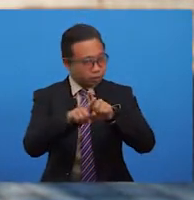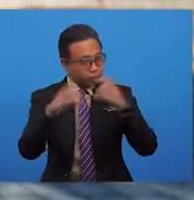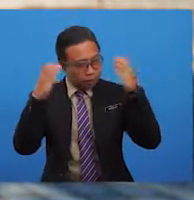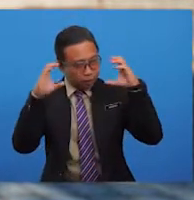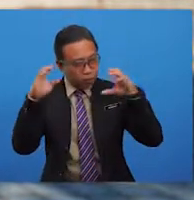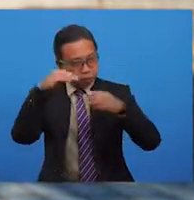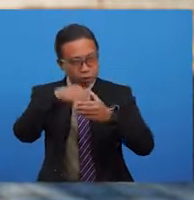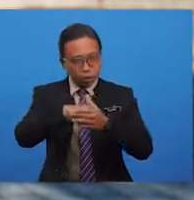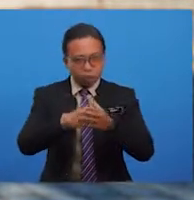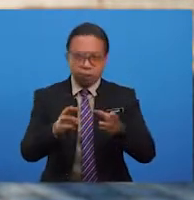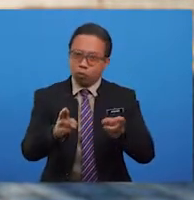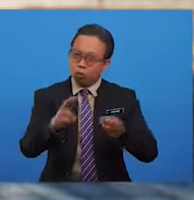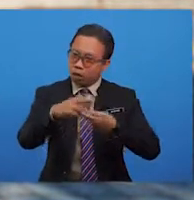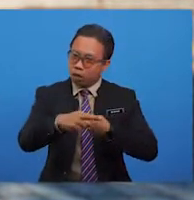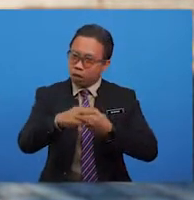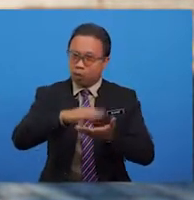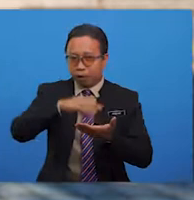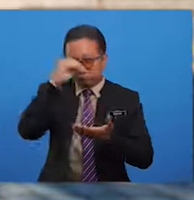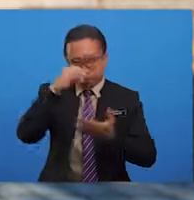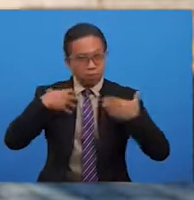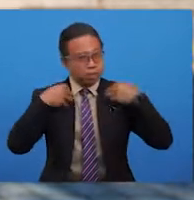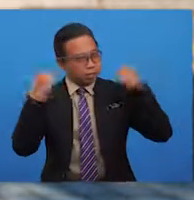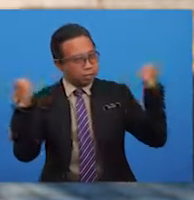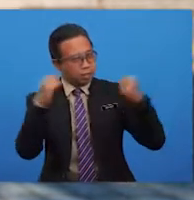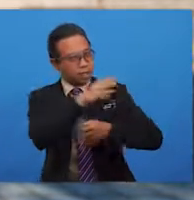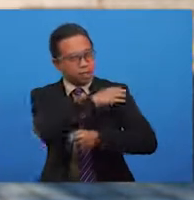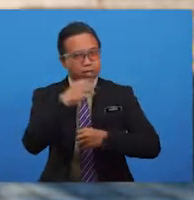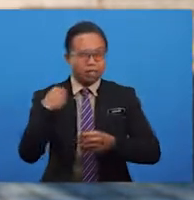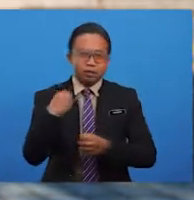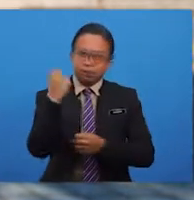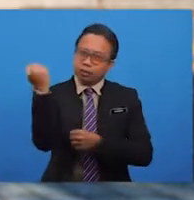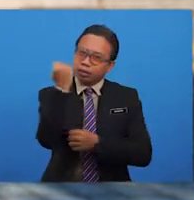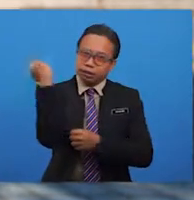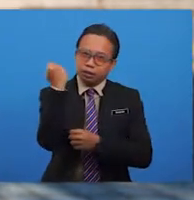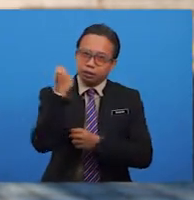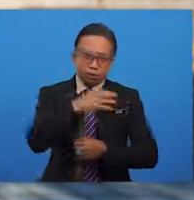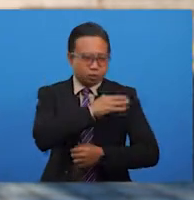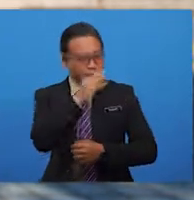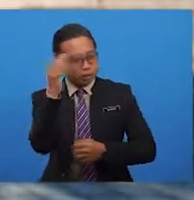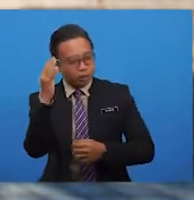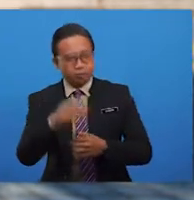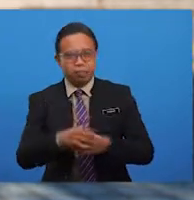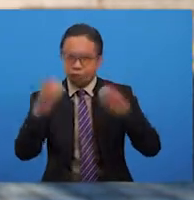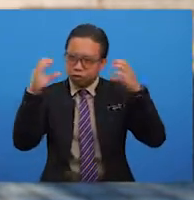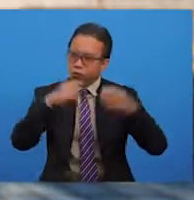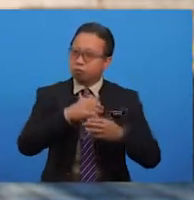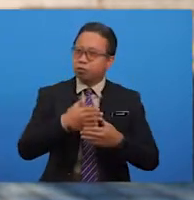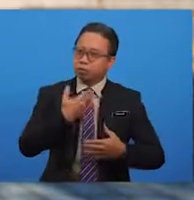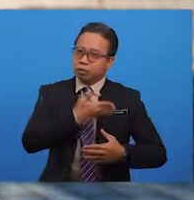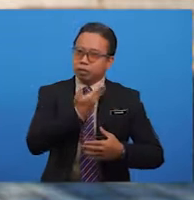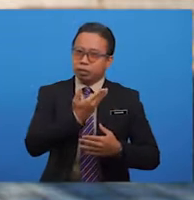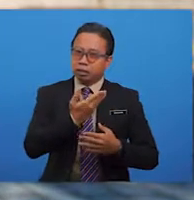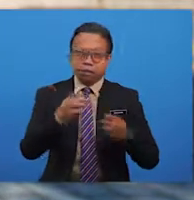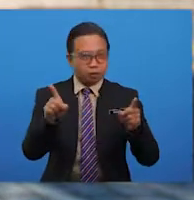cikgu dalam ruang pembelajaran ini sehat dan sentiasa bersemangat. Cikgu juga gembira kerana dapat bersama-sama